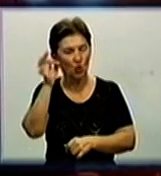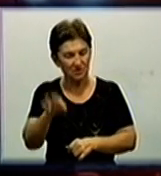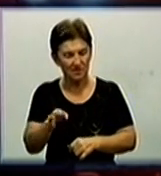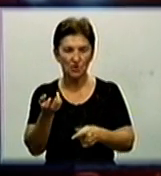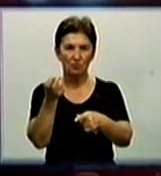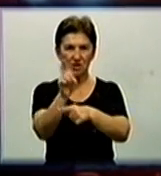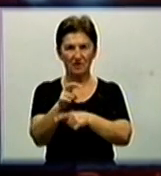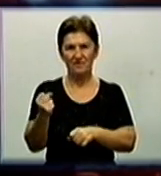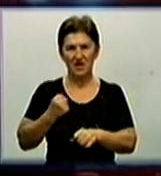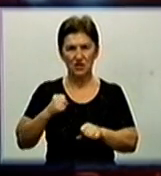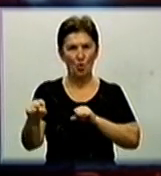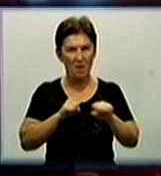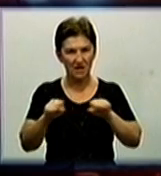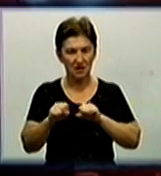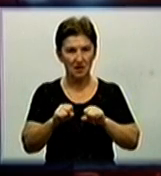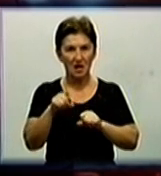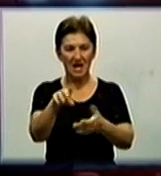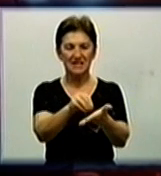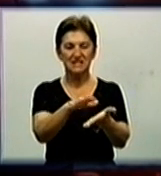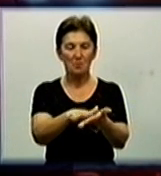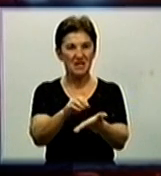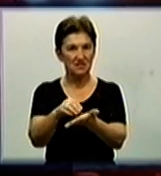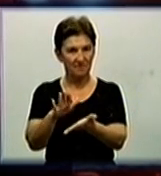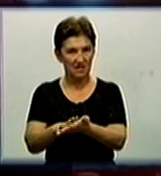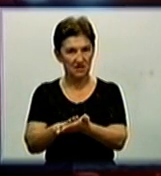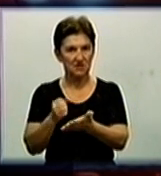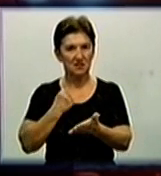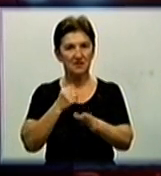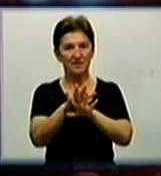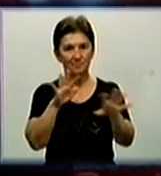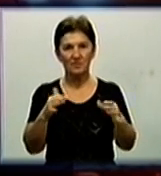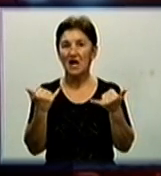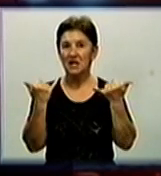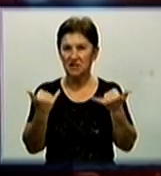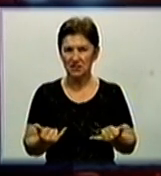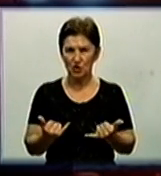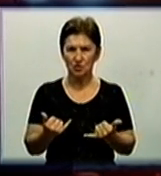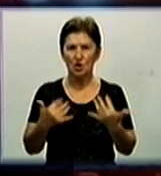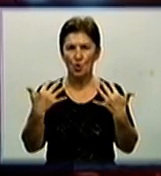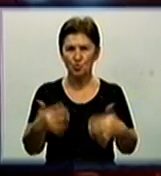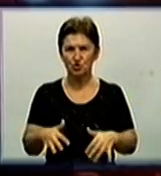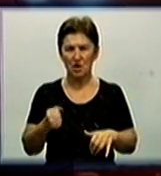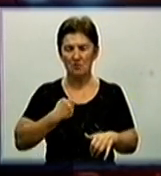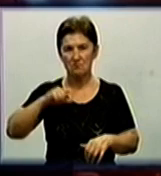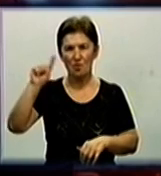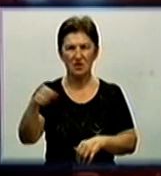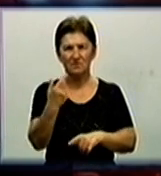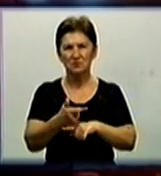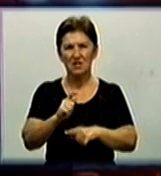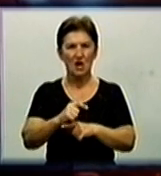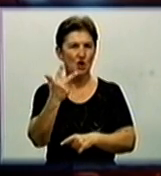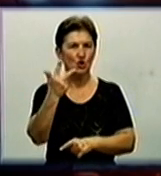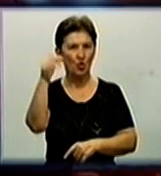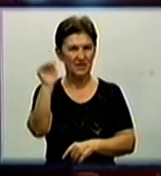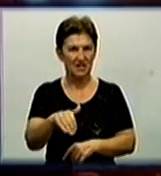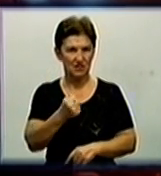у військомат і записуватись до лав Збройних сил України. На сьогодні з центрального регіону вже мобілізовано більше трьох тисяч